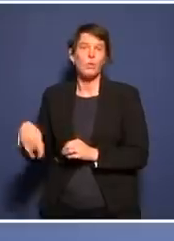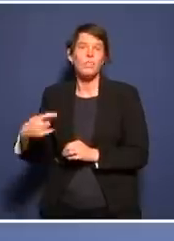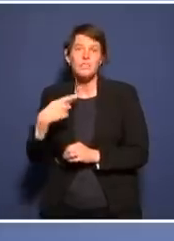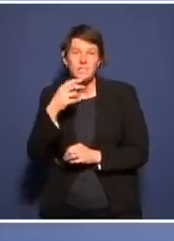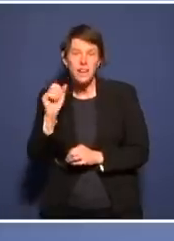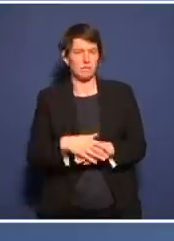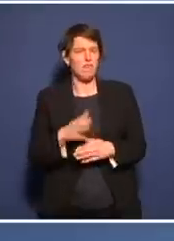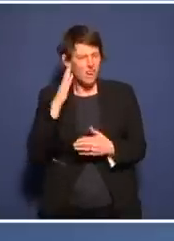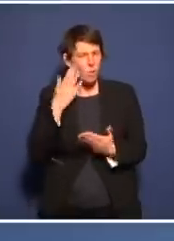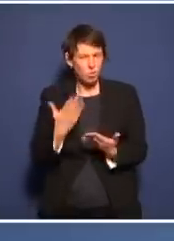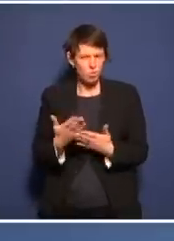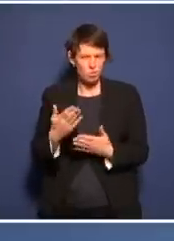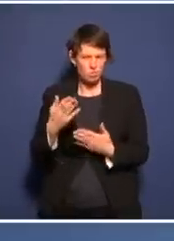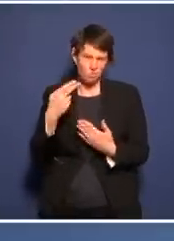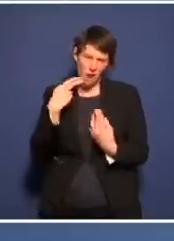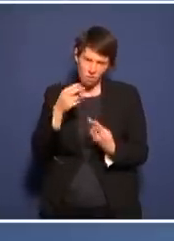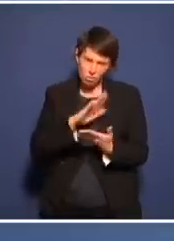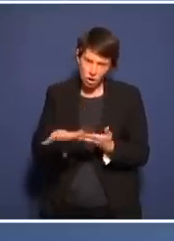ganzen Situation.